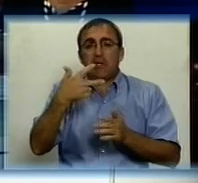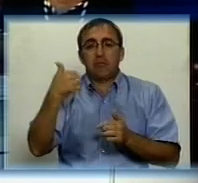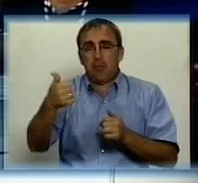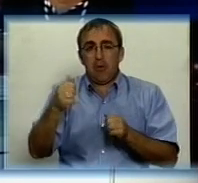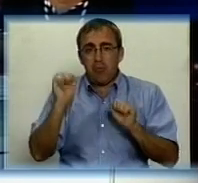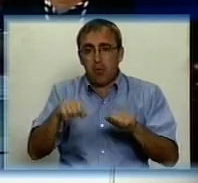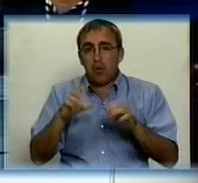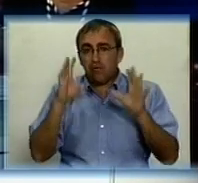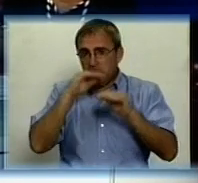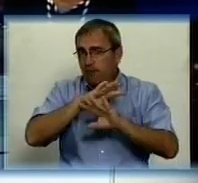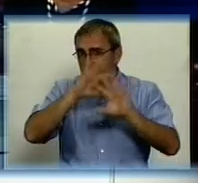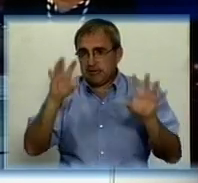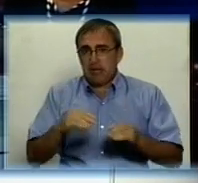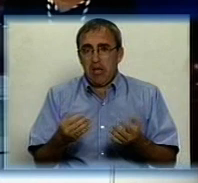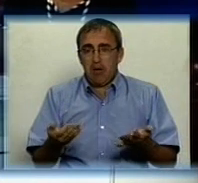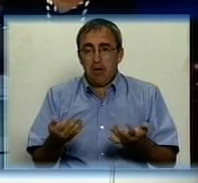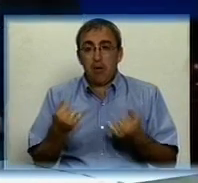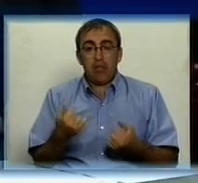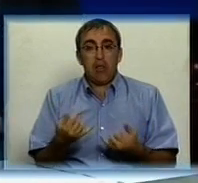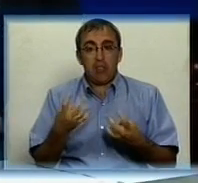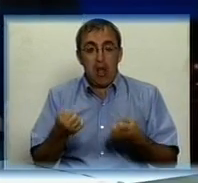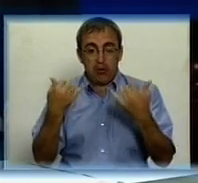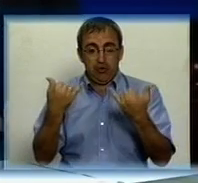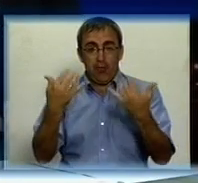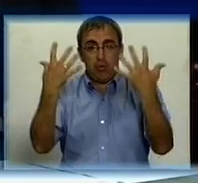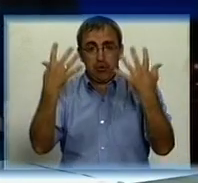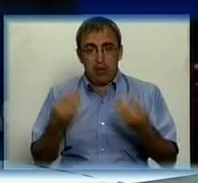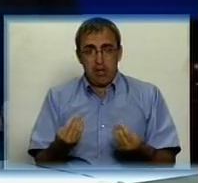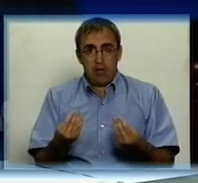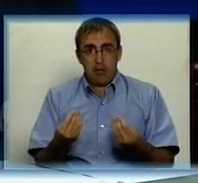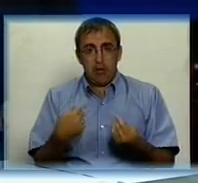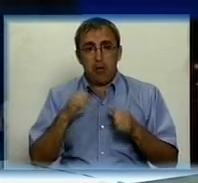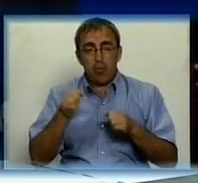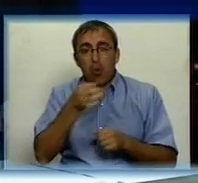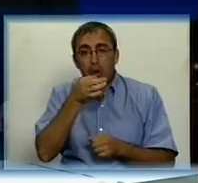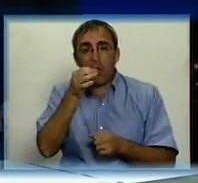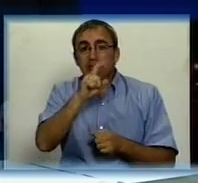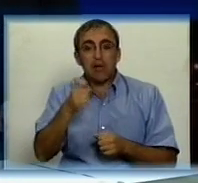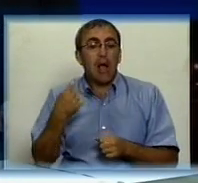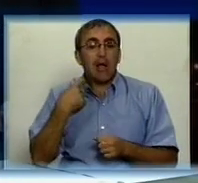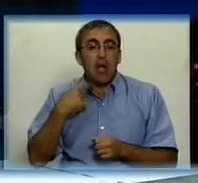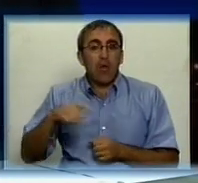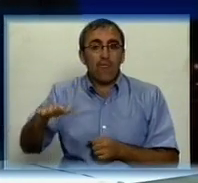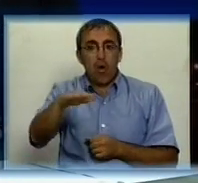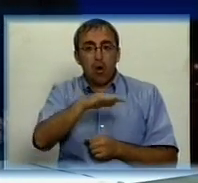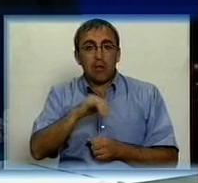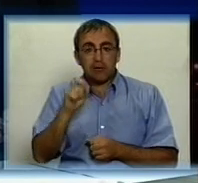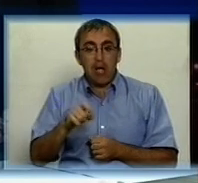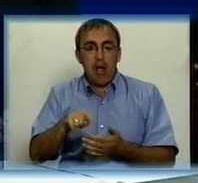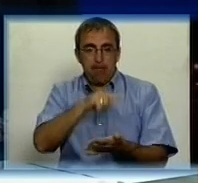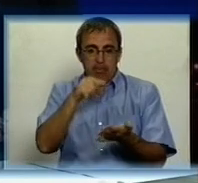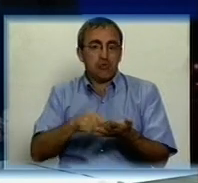Можна встигнути все. На сьогоднішній день я можу відповідати за Кіровоградщину, в тому числі за місто